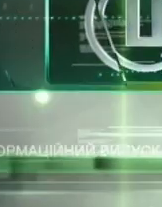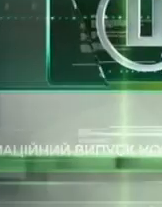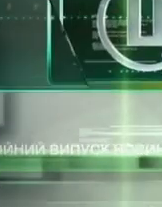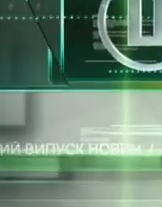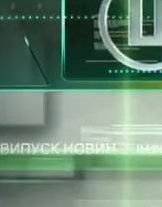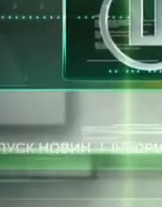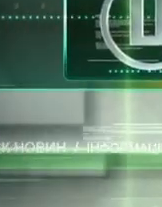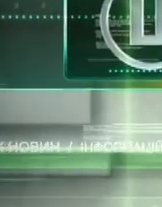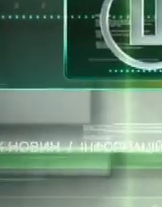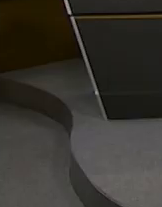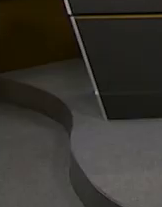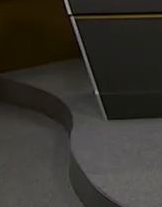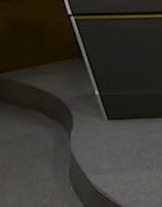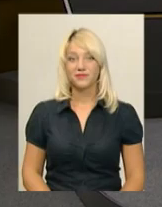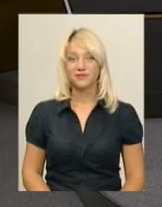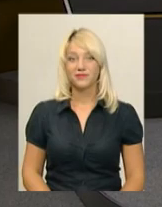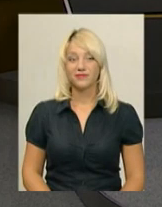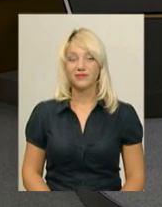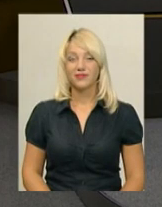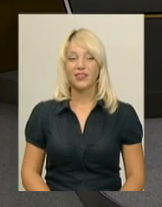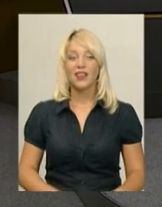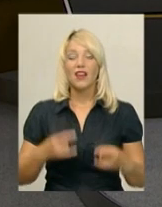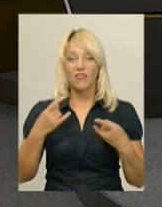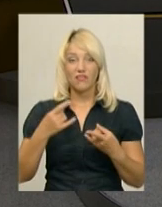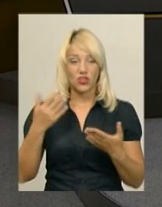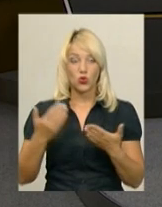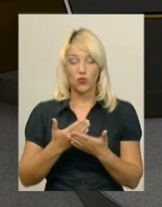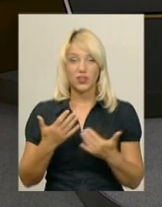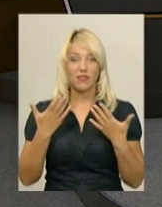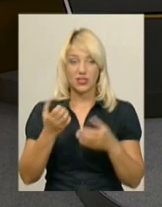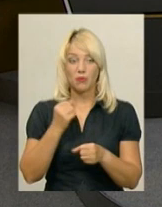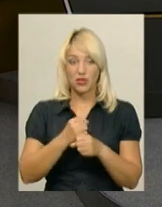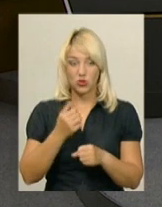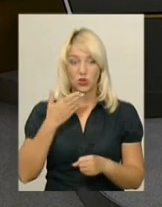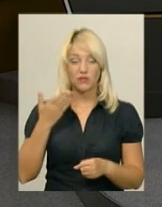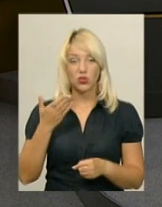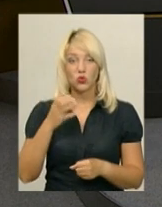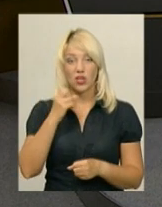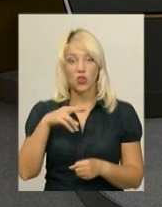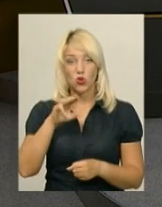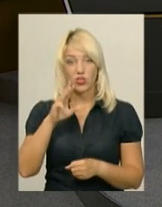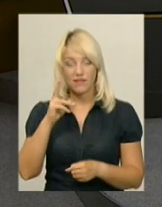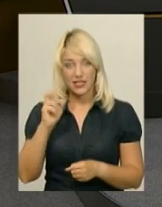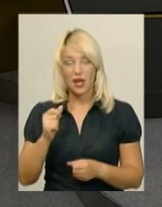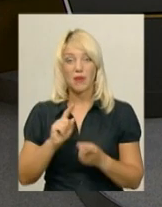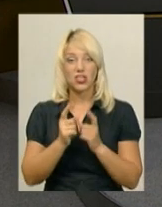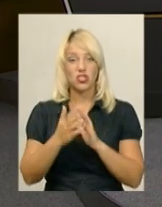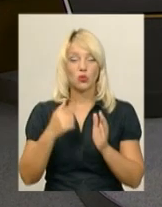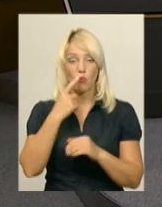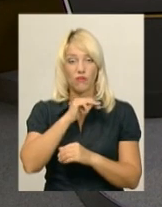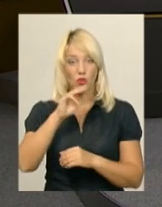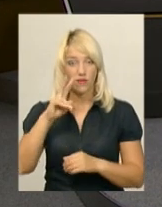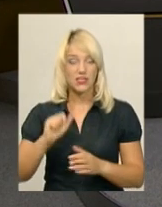Музика В ефірі новини. В студії працюють ведуча Ярослава Антошевська, перекладач жестової мови Оксана